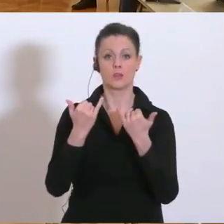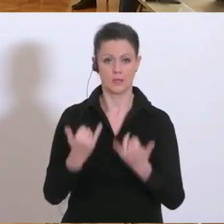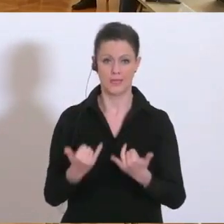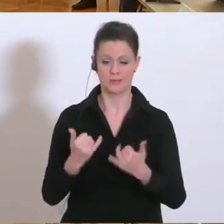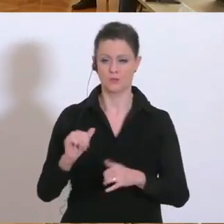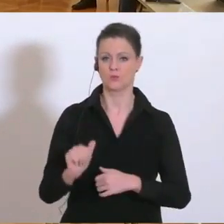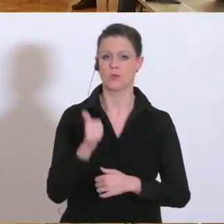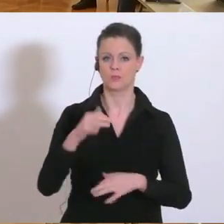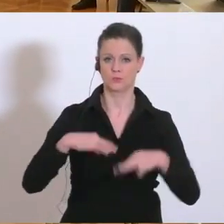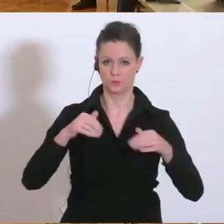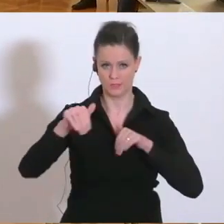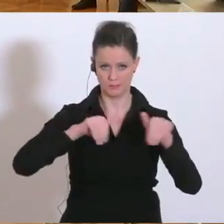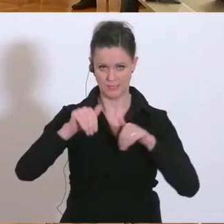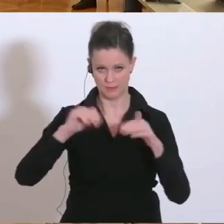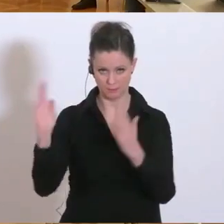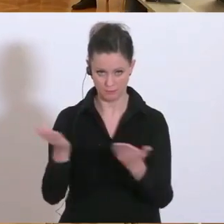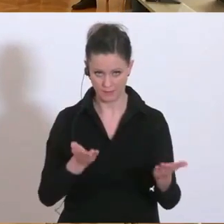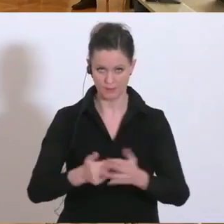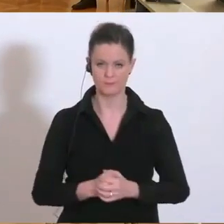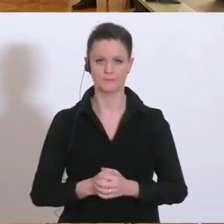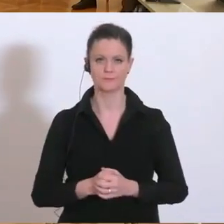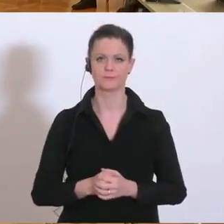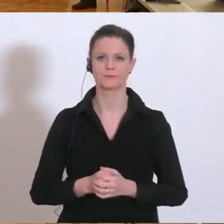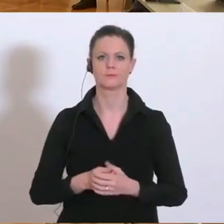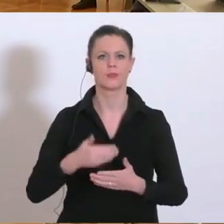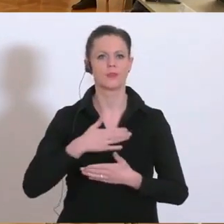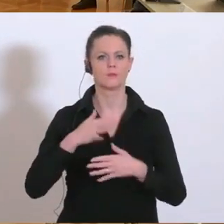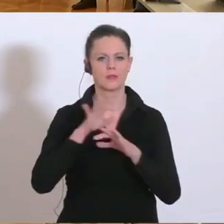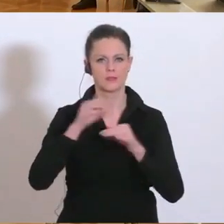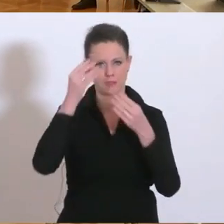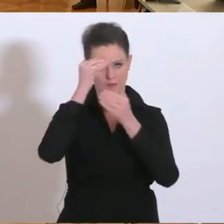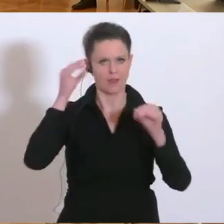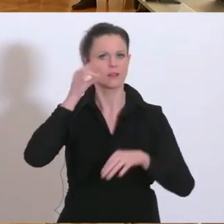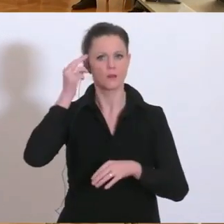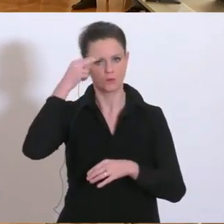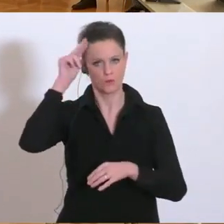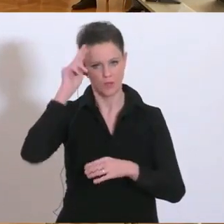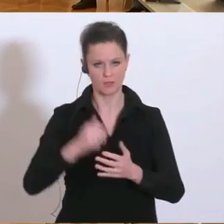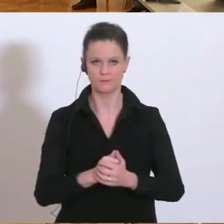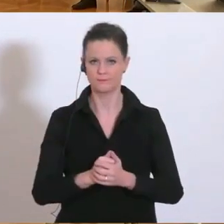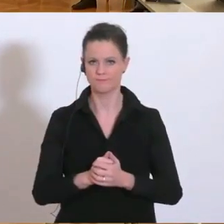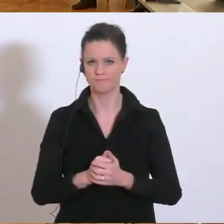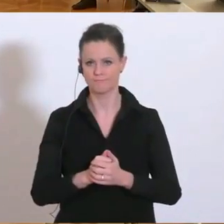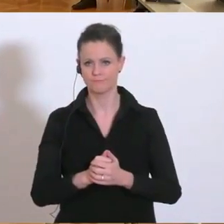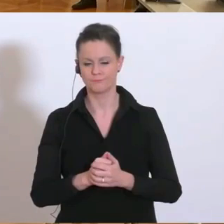Gesundheitsministers. Bitte schön. Ja, meine sehr verehrten Damen und Herren, geschätzte